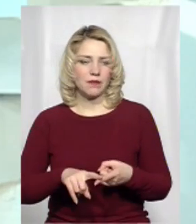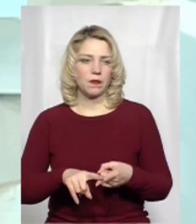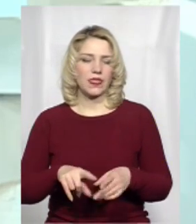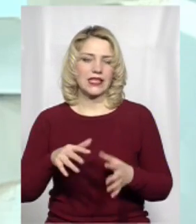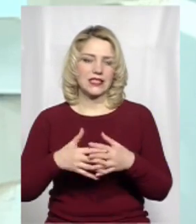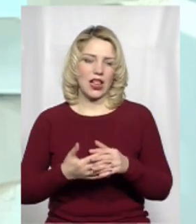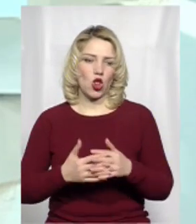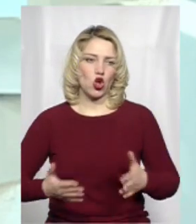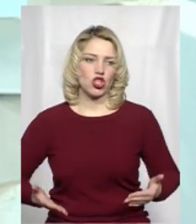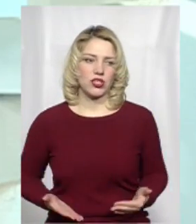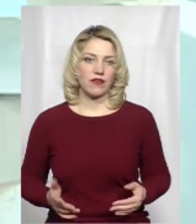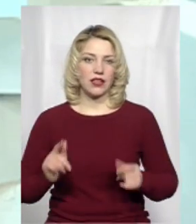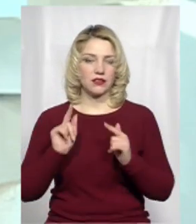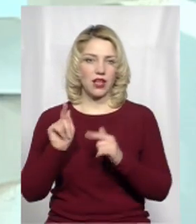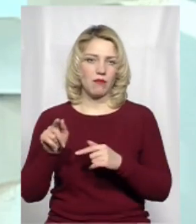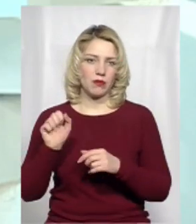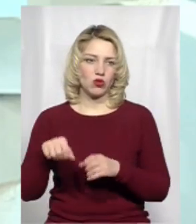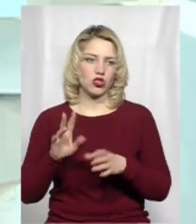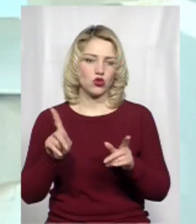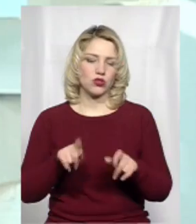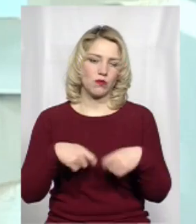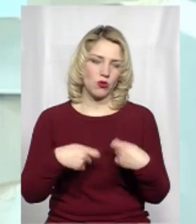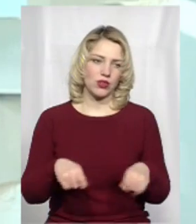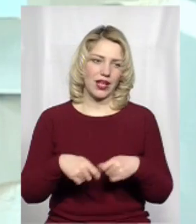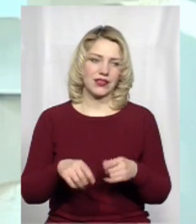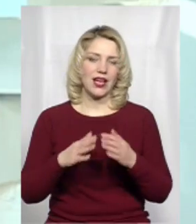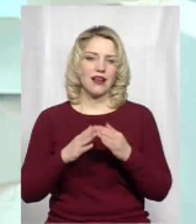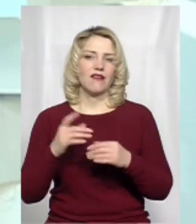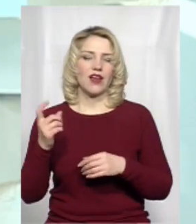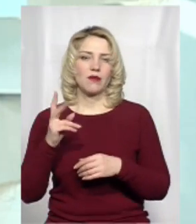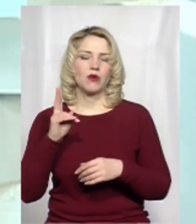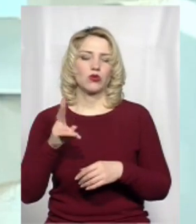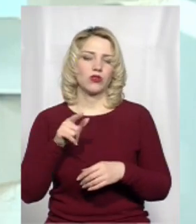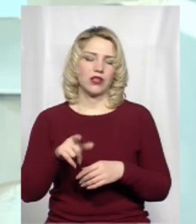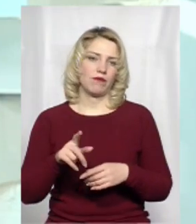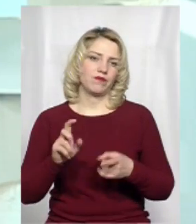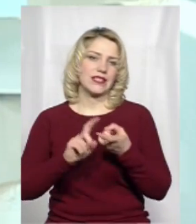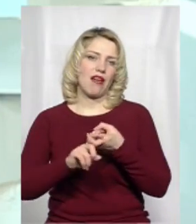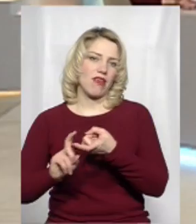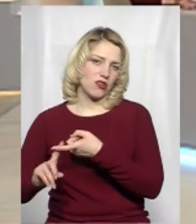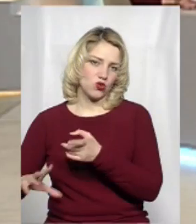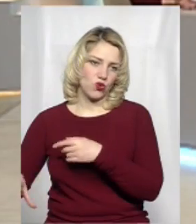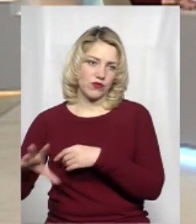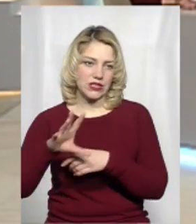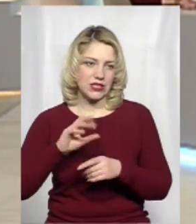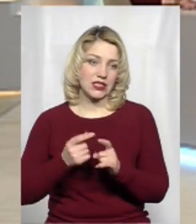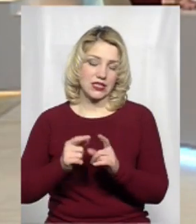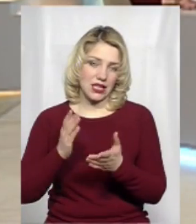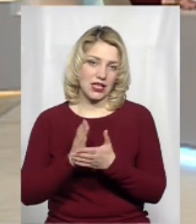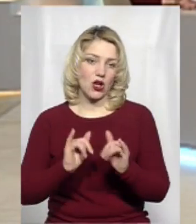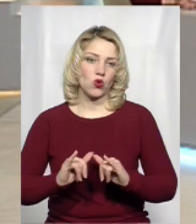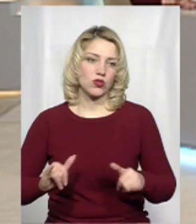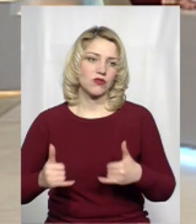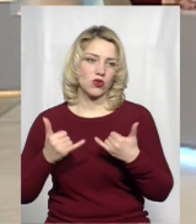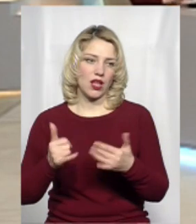село живе там. Можна продати щось тим фермерам, які там зав'язано все. І це розвиток